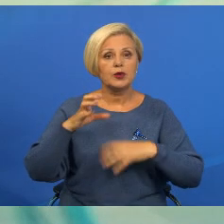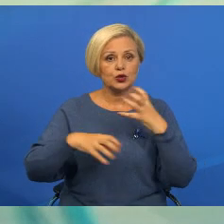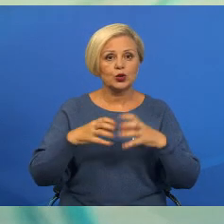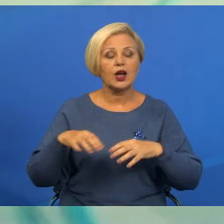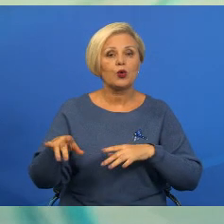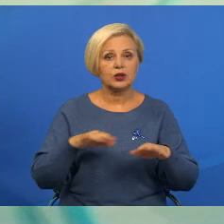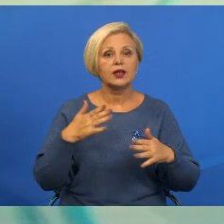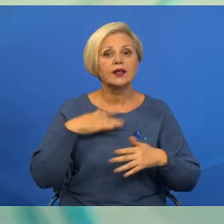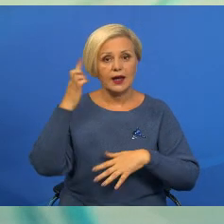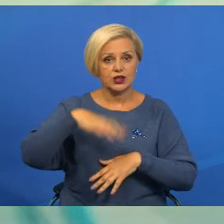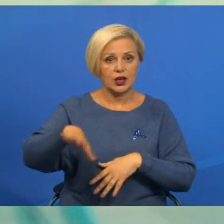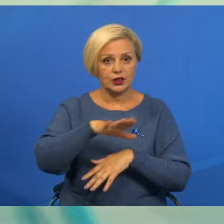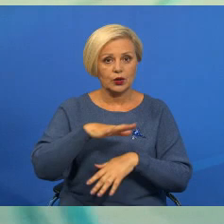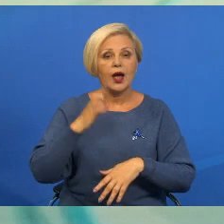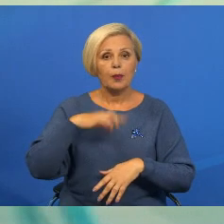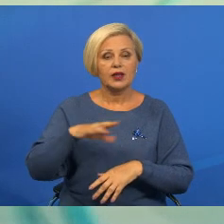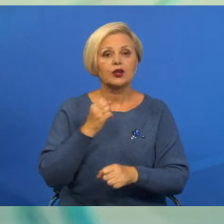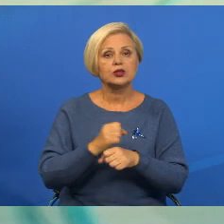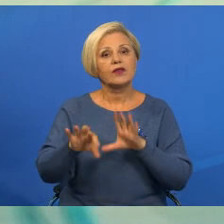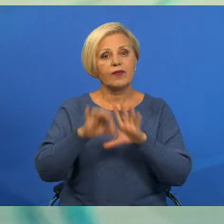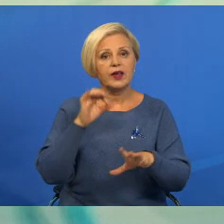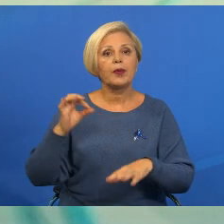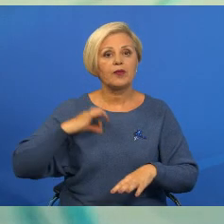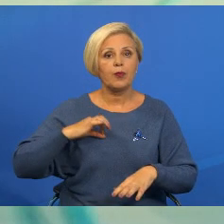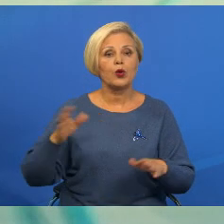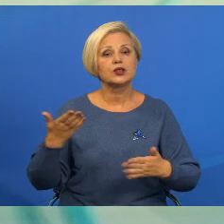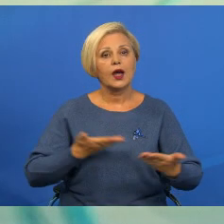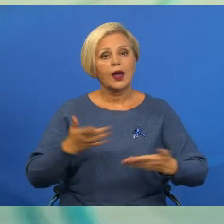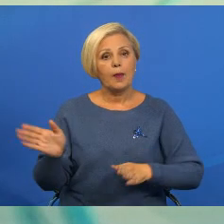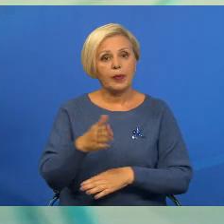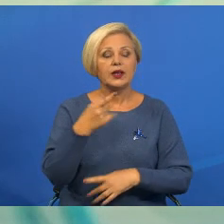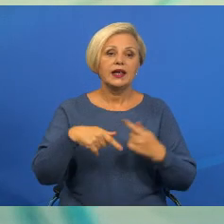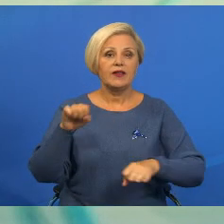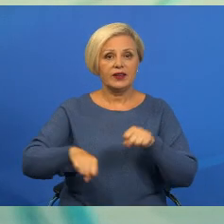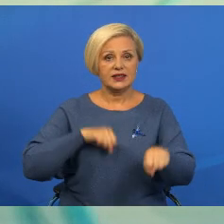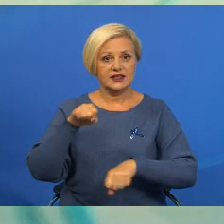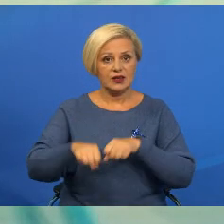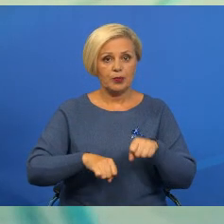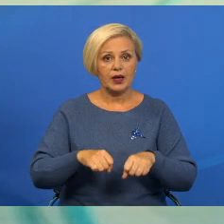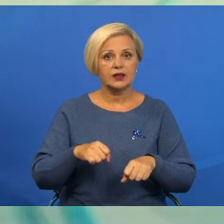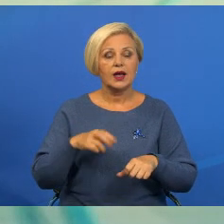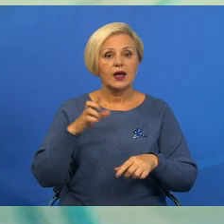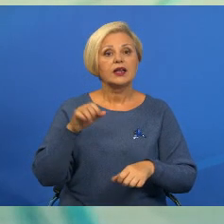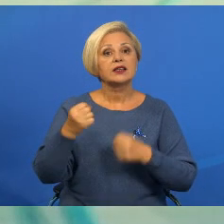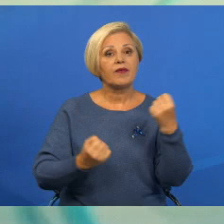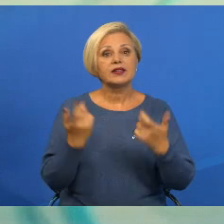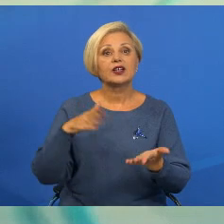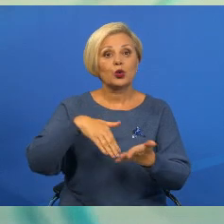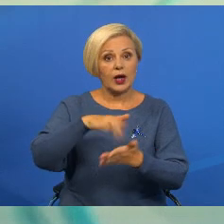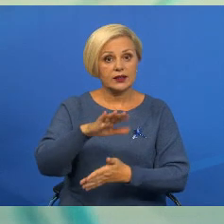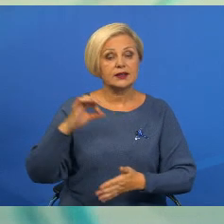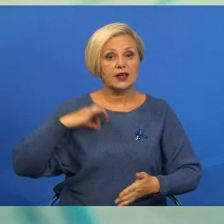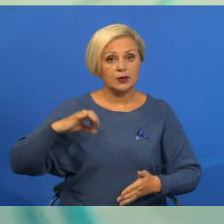и наша краина. Беларусы робят выбор на корыст прогулки пешу и на велосипеде. Дорогие водители, которые отмывались от